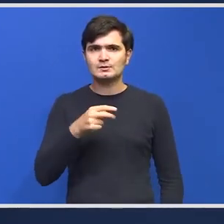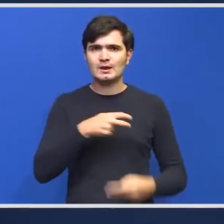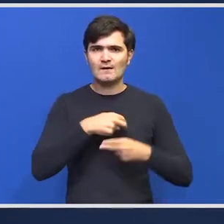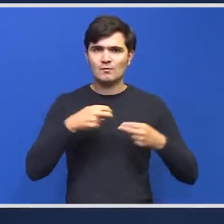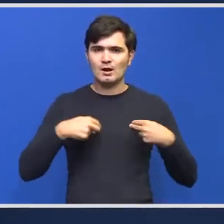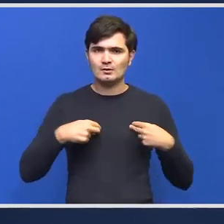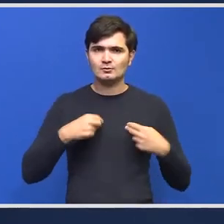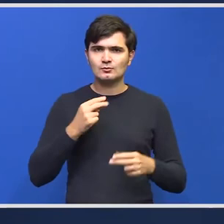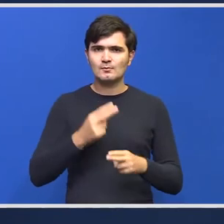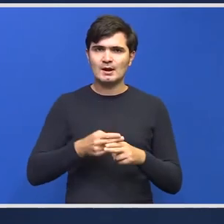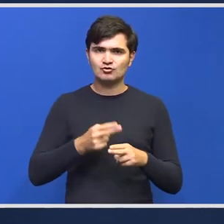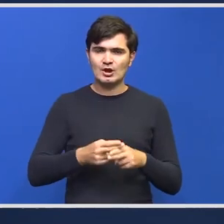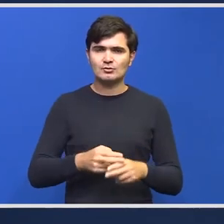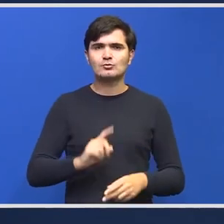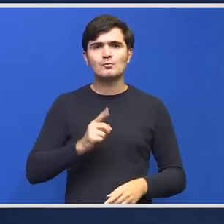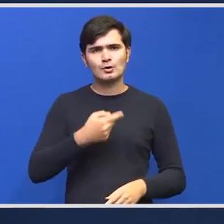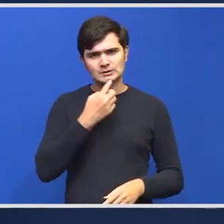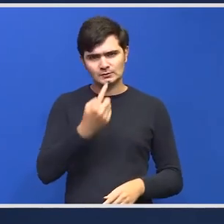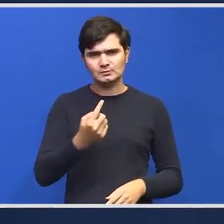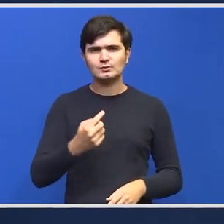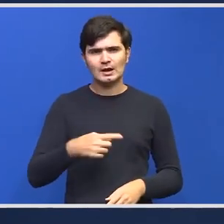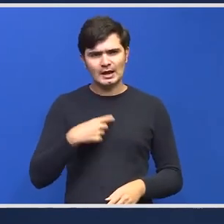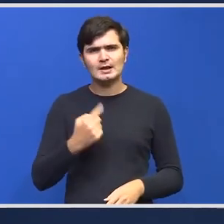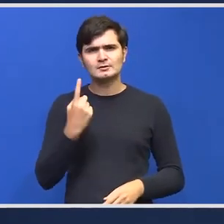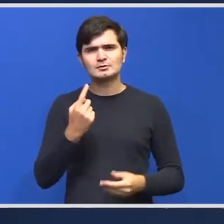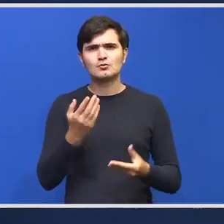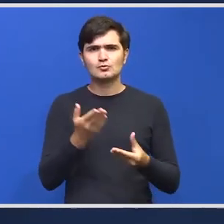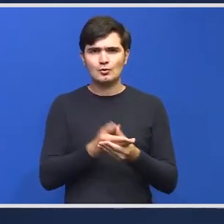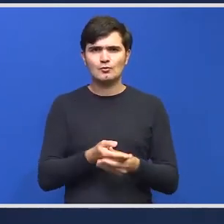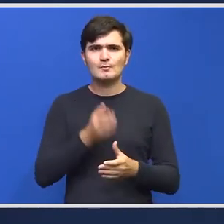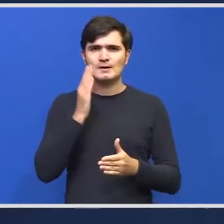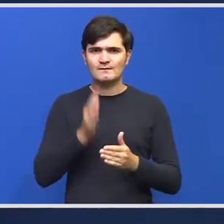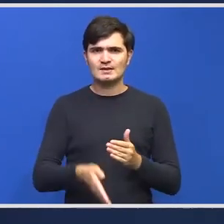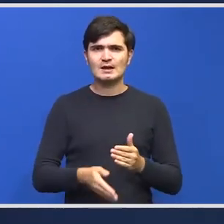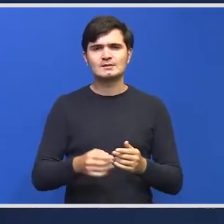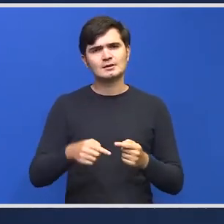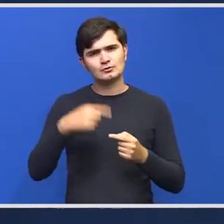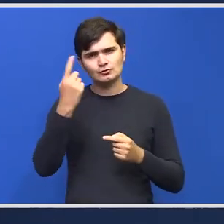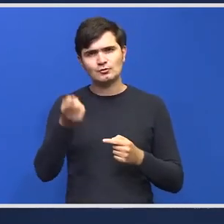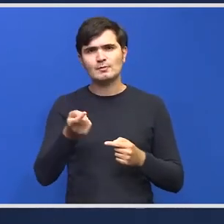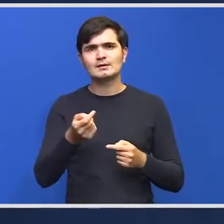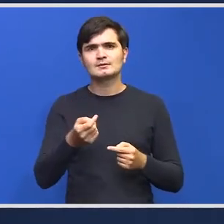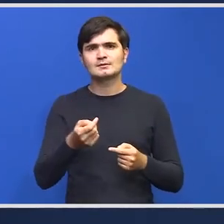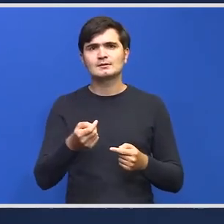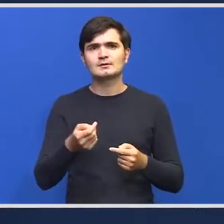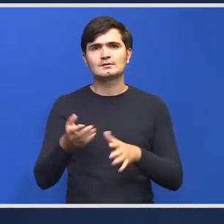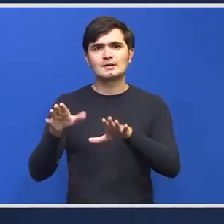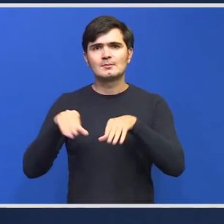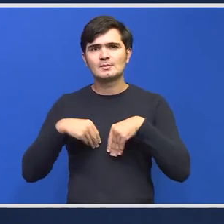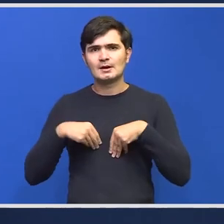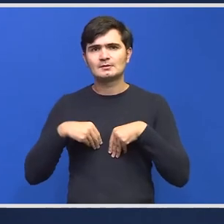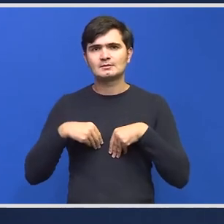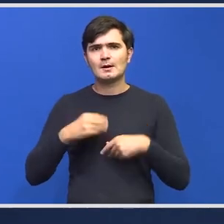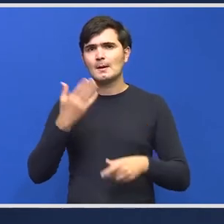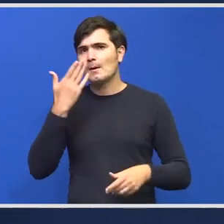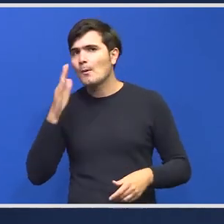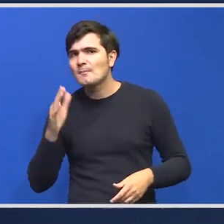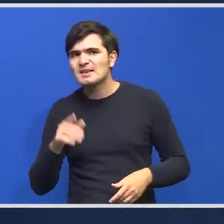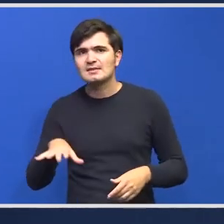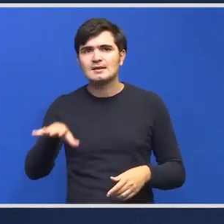pacientului pot să vă spun că există un document finalizat care urmează să primească opiniile